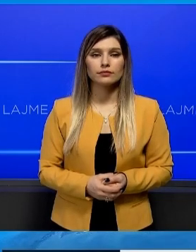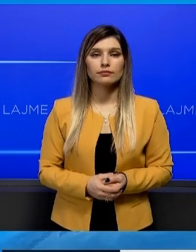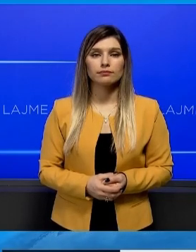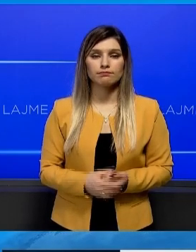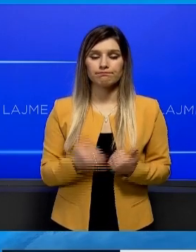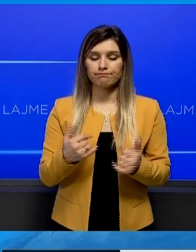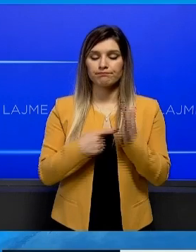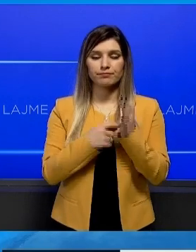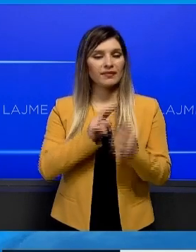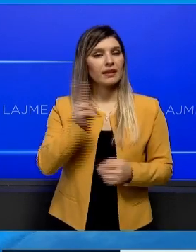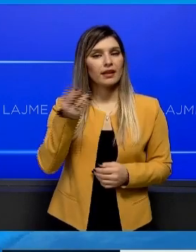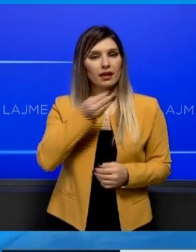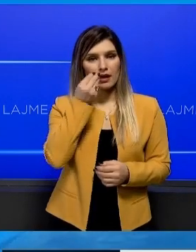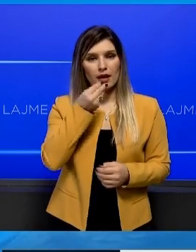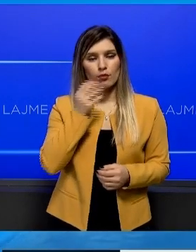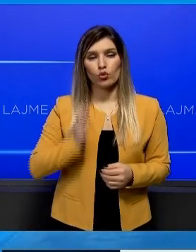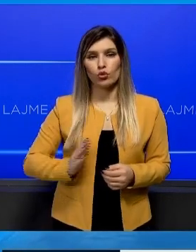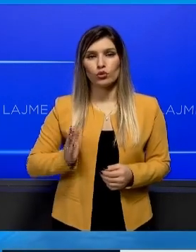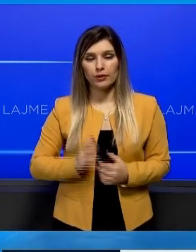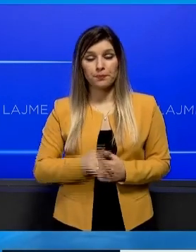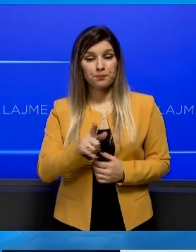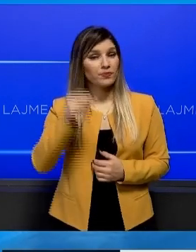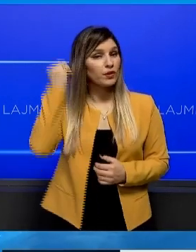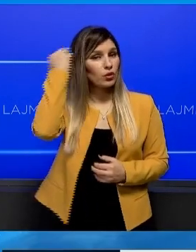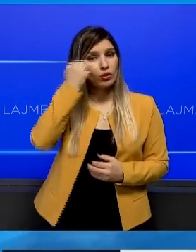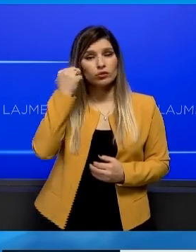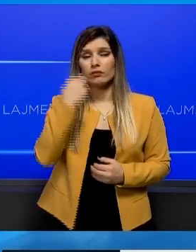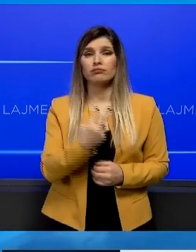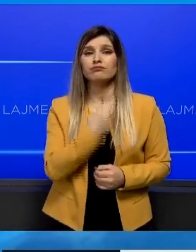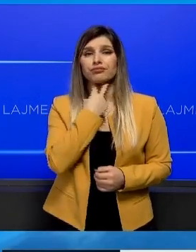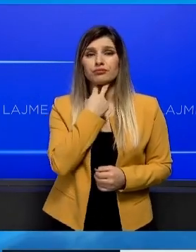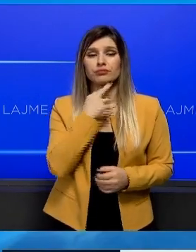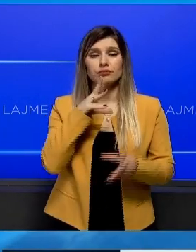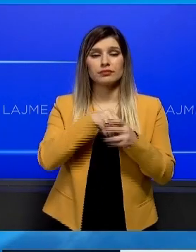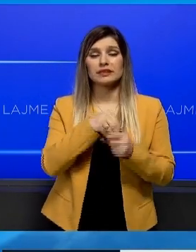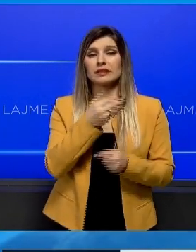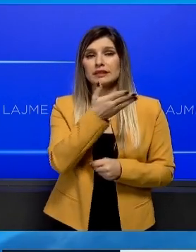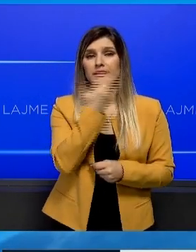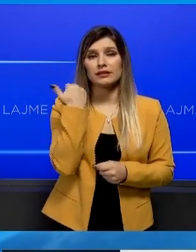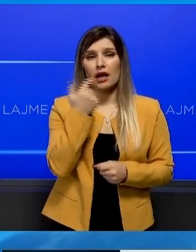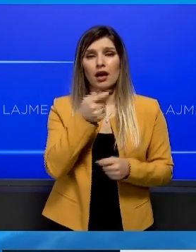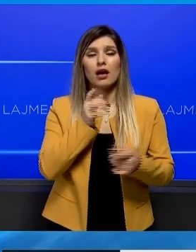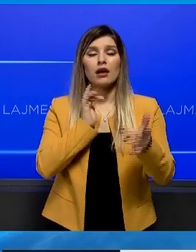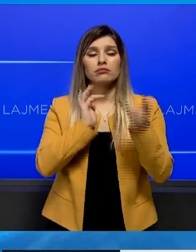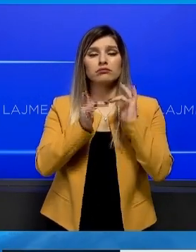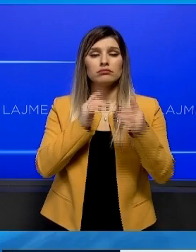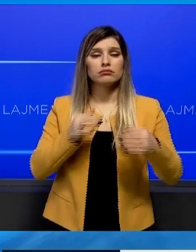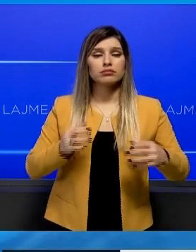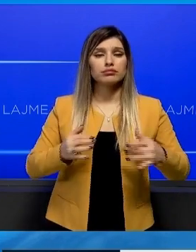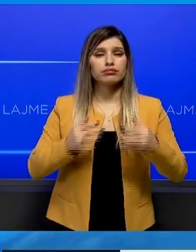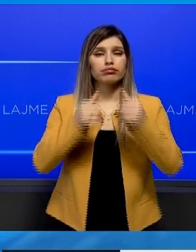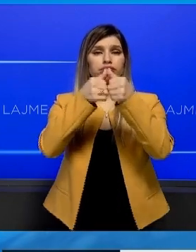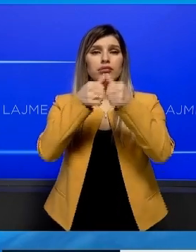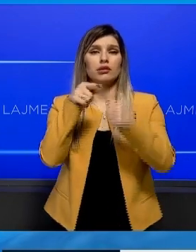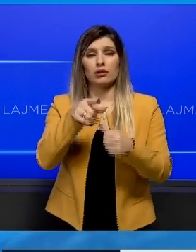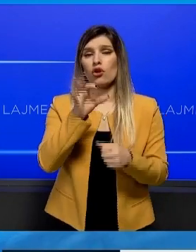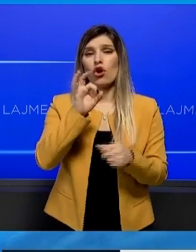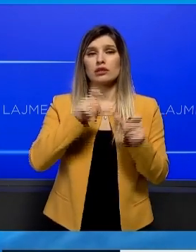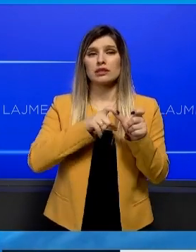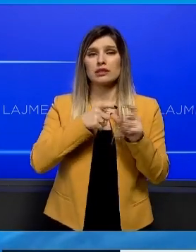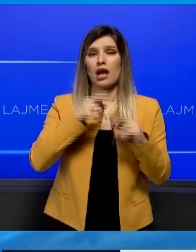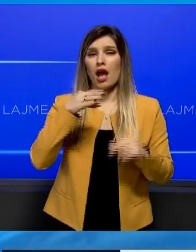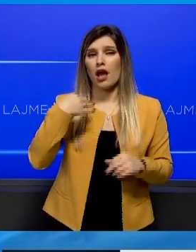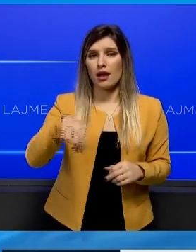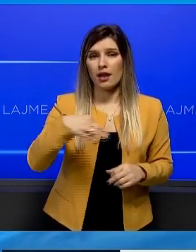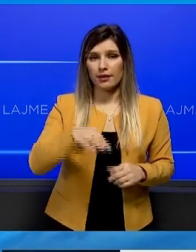Edicionin e vazhdojmë informacione nga kultura, Kosova nuk ka rritur të hynë në rejtën e ngushtë në nominimet për qëmimet Oscar, por